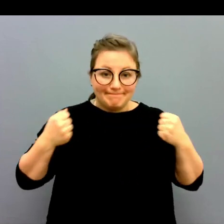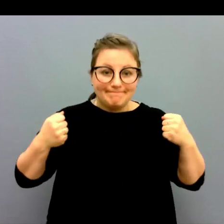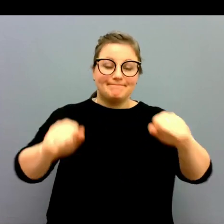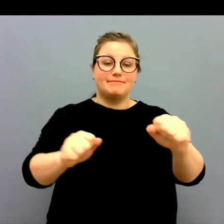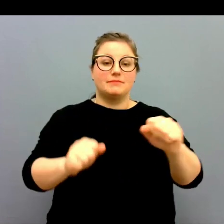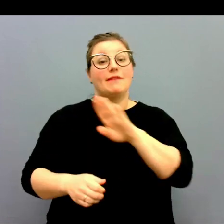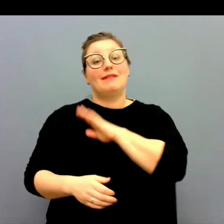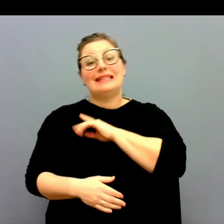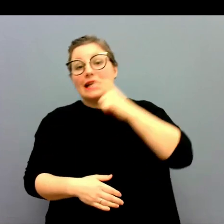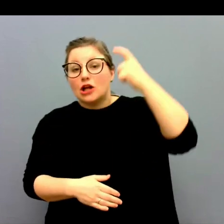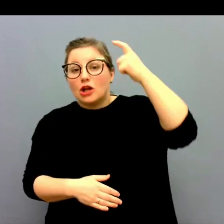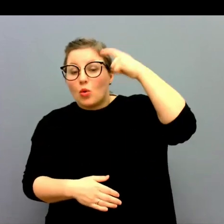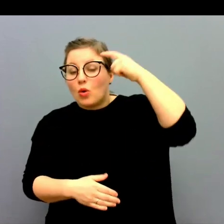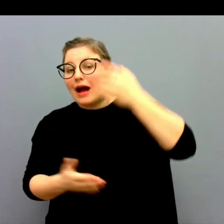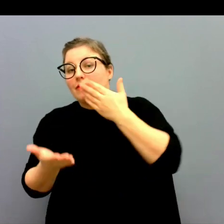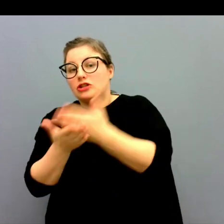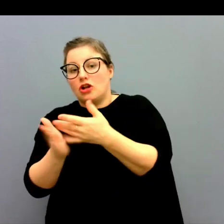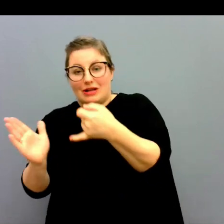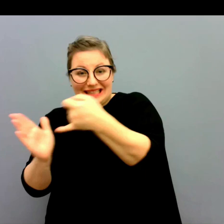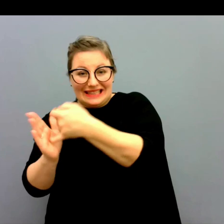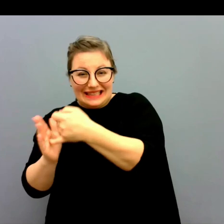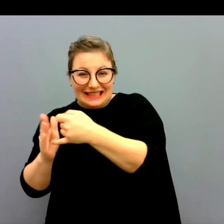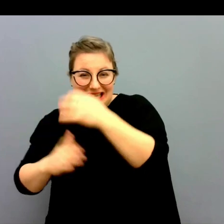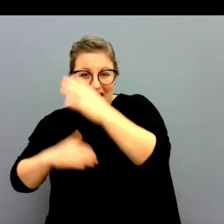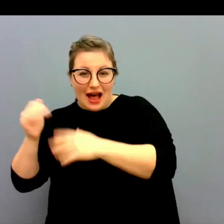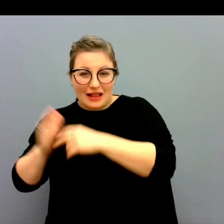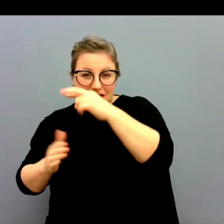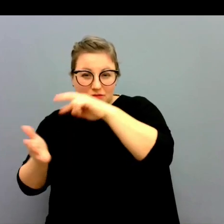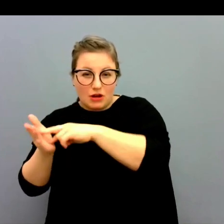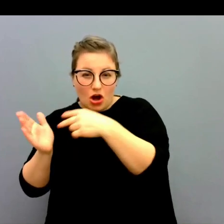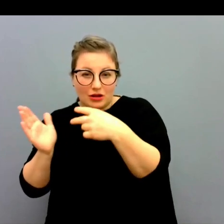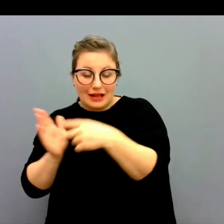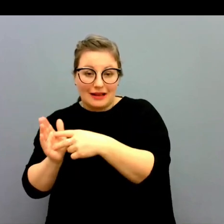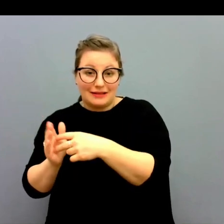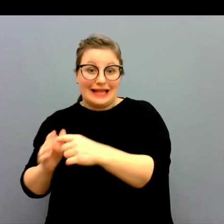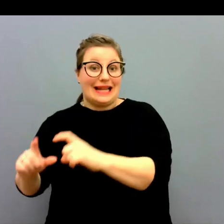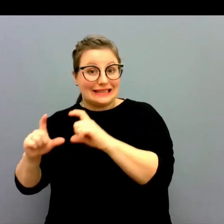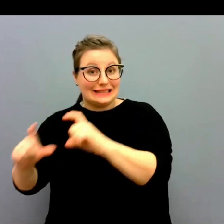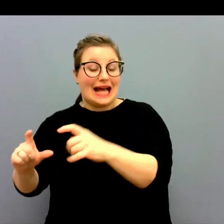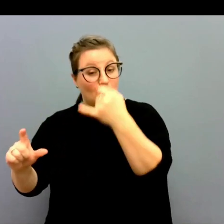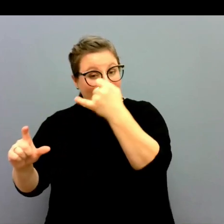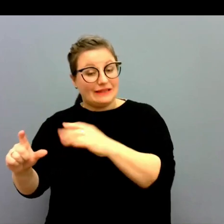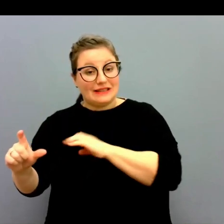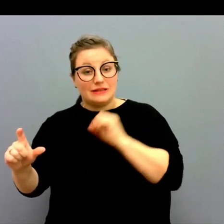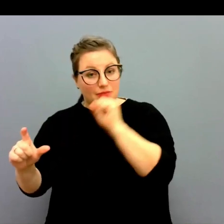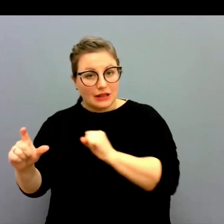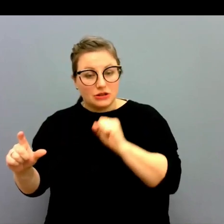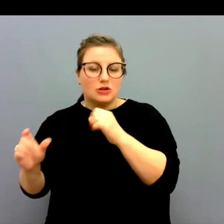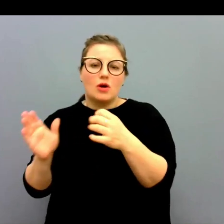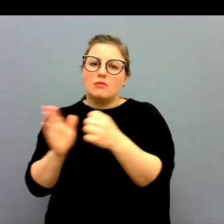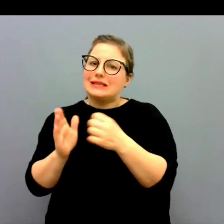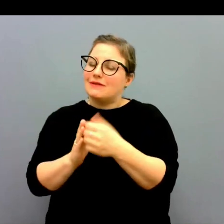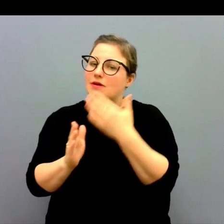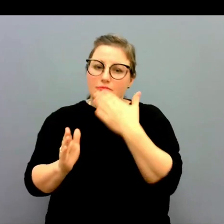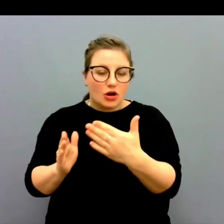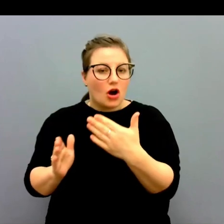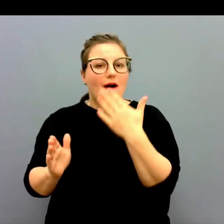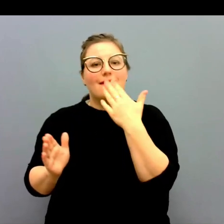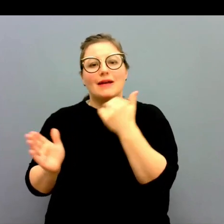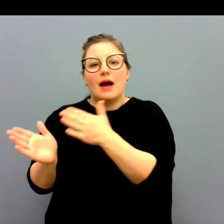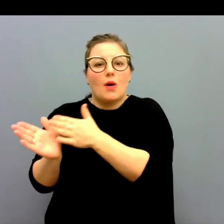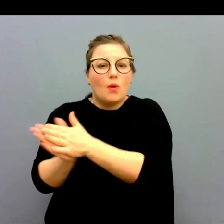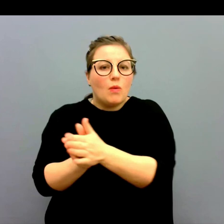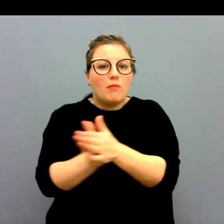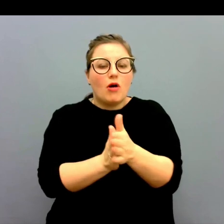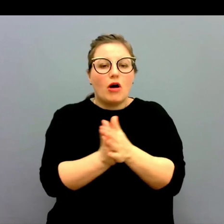de kloka förslag som finns i handlingsplanen. Den är omfattande och den beskriver väldigt väl